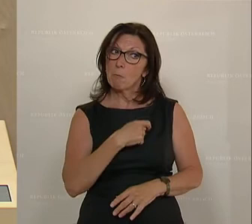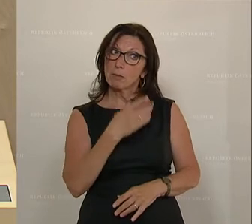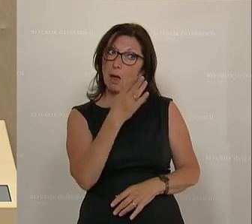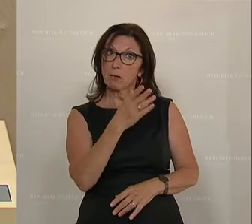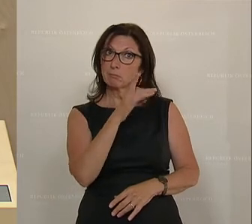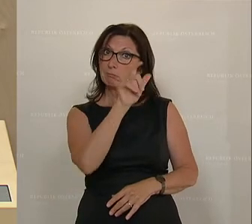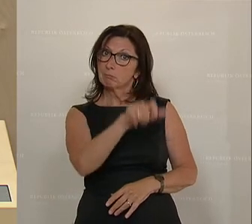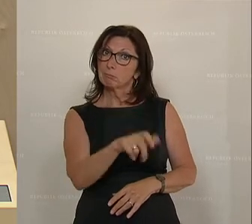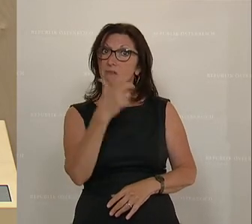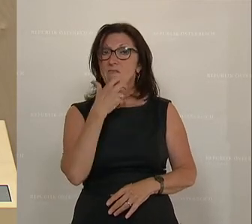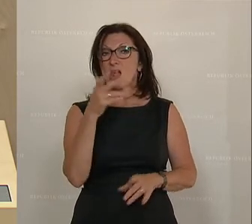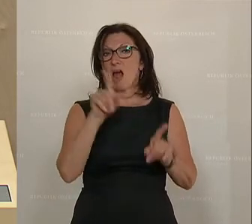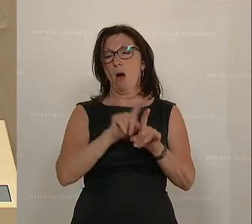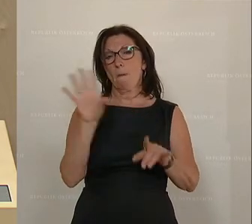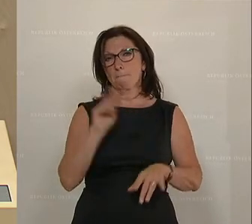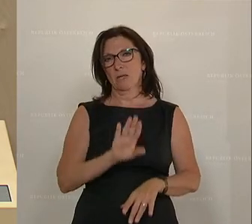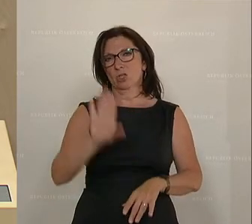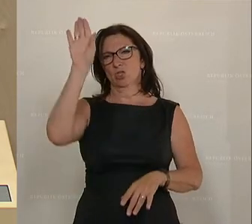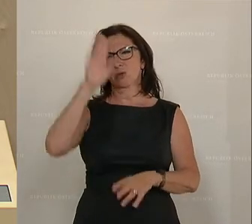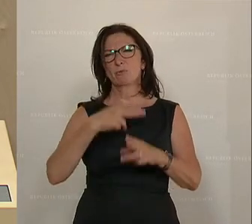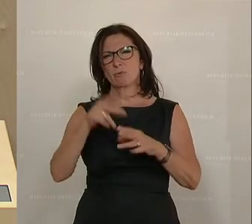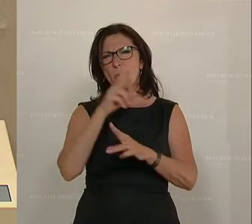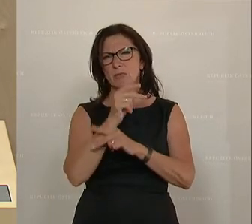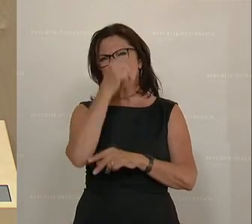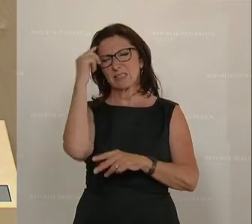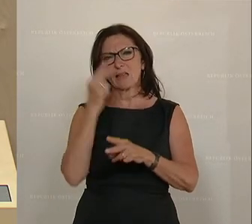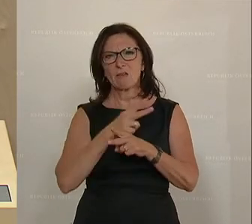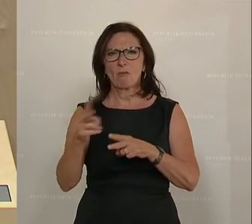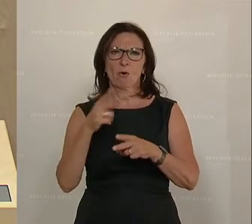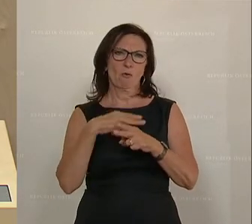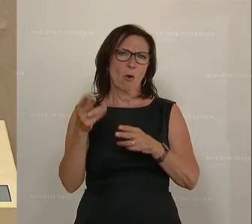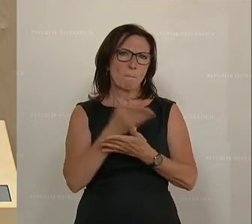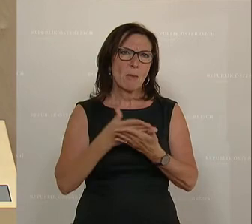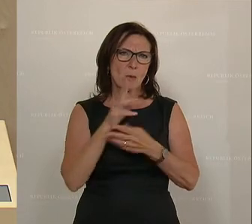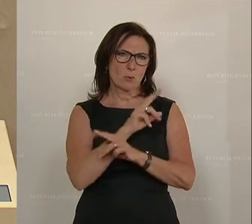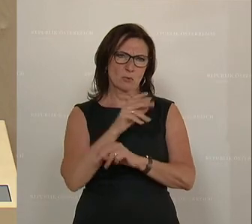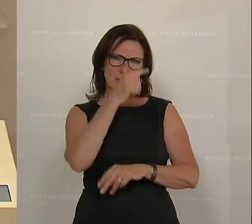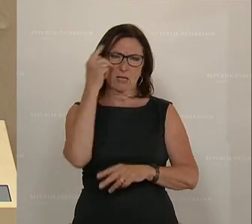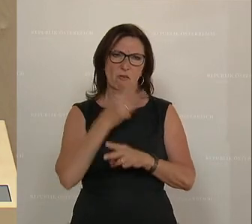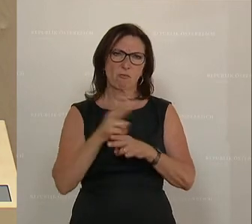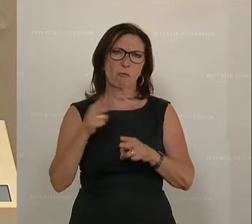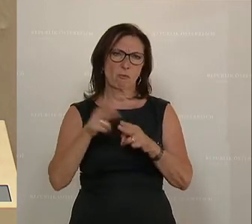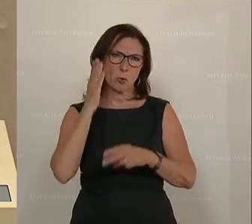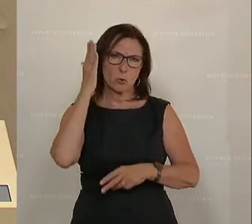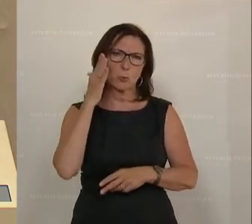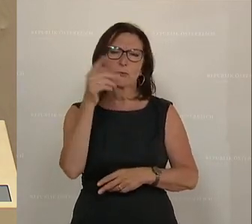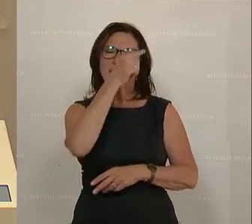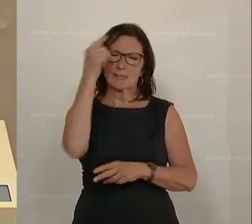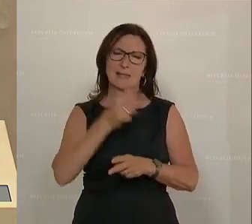da mitzugehen. Es ist sinnvoll für Österreich, ist sinnvoll für unsere Bildungslandschaft und es ist sinnvoll für unsere Zukunft. Danke.